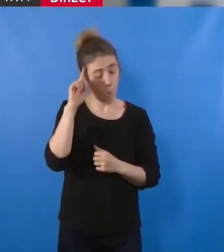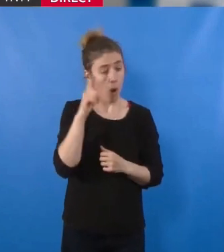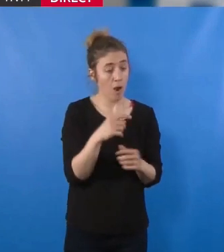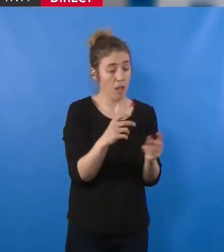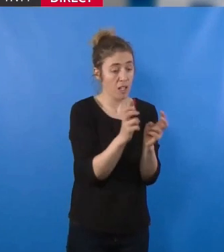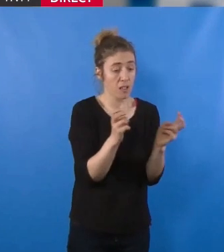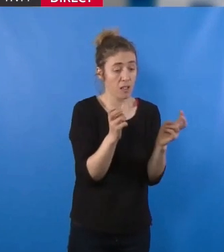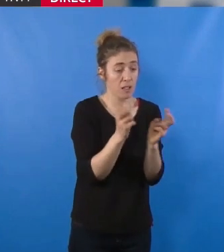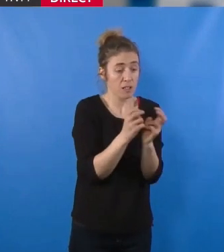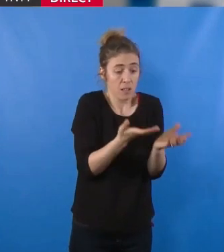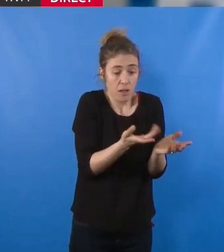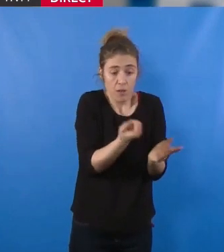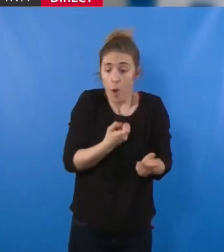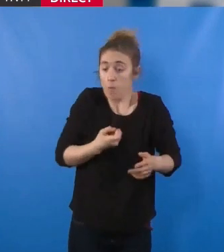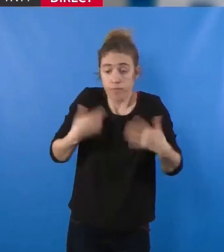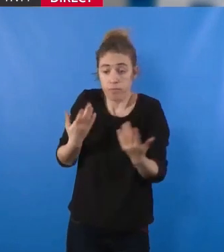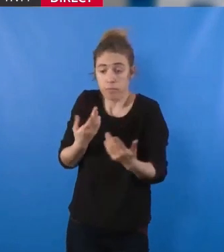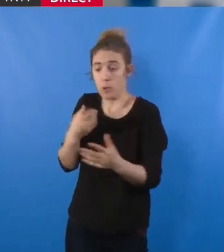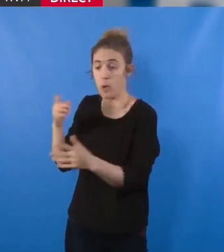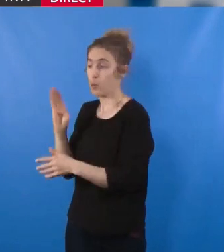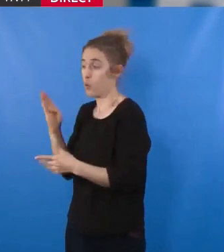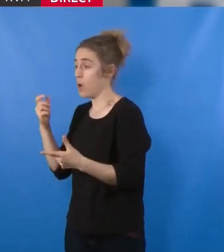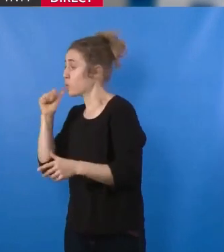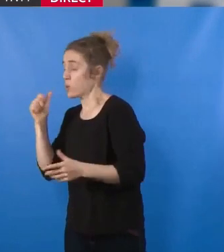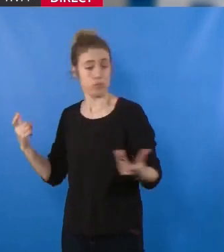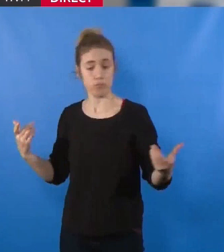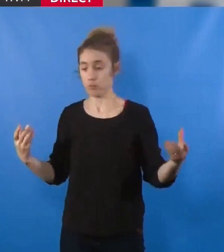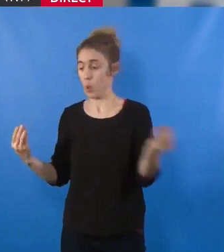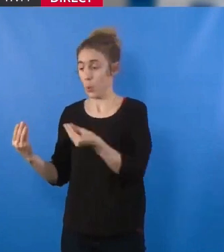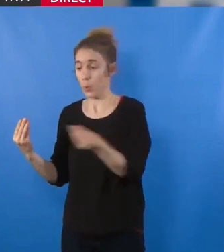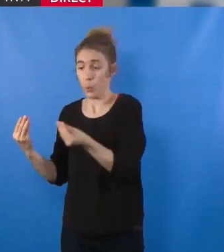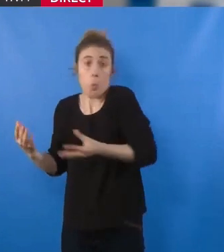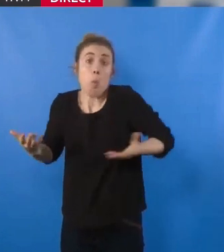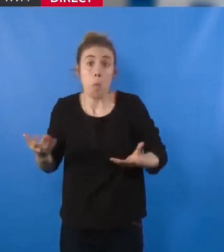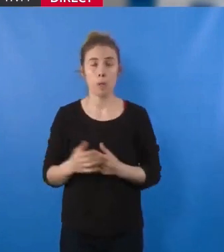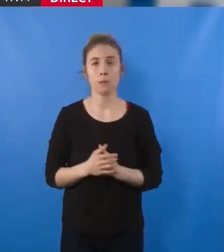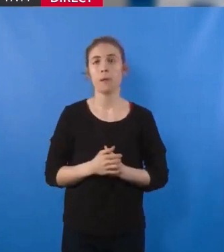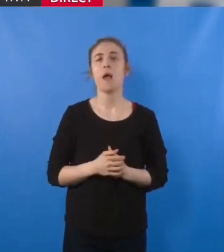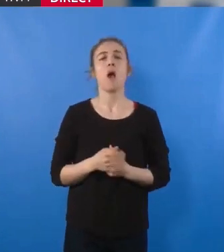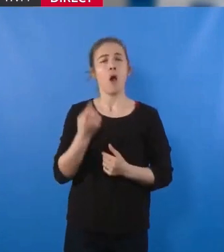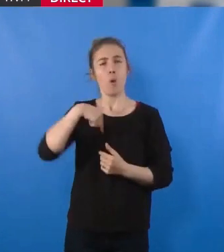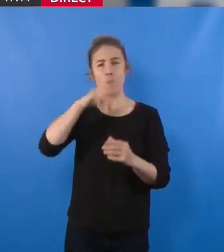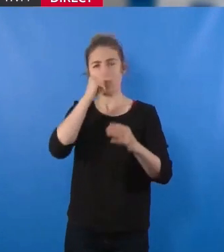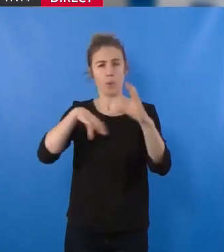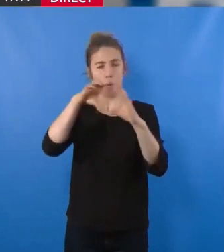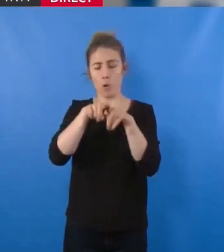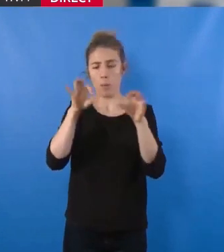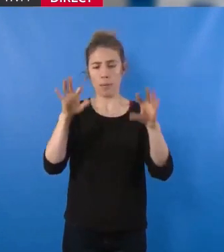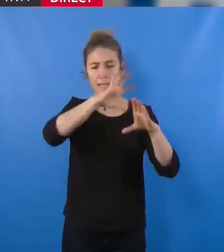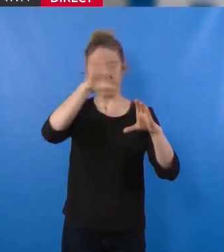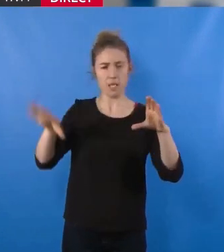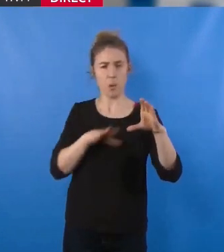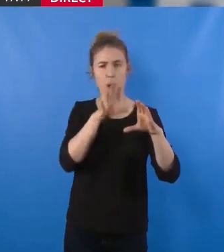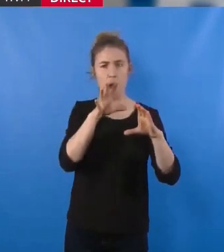ira là où il sera consommé au plus près. Dans les faits, la métropole, en tant que territoire, consomme déjà actuellement